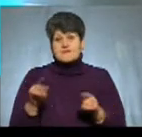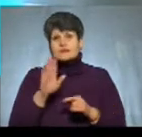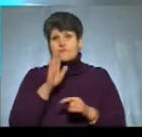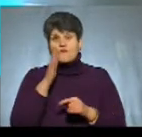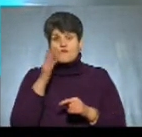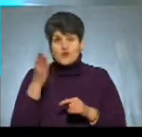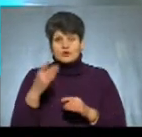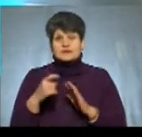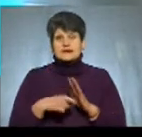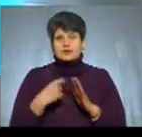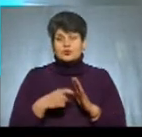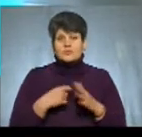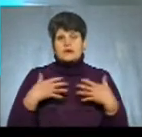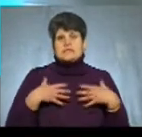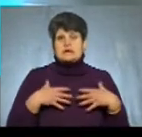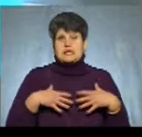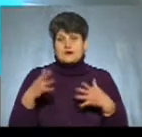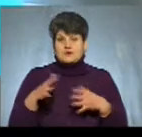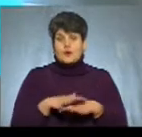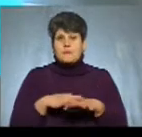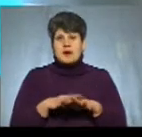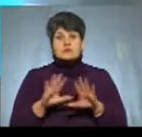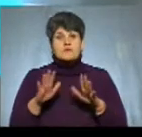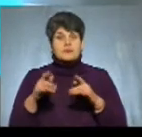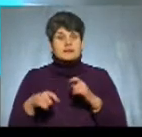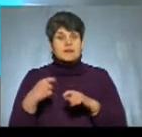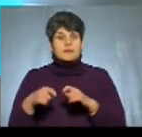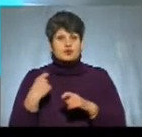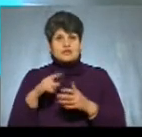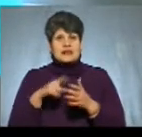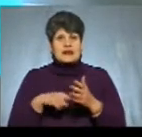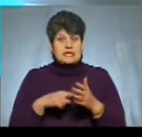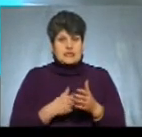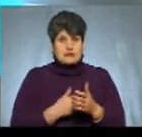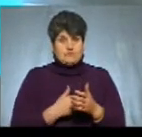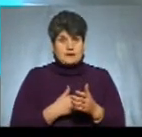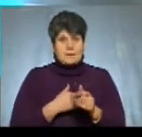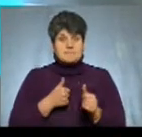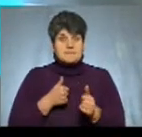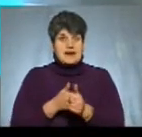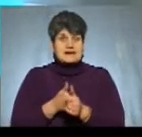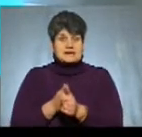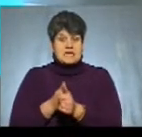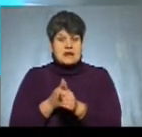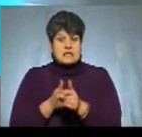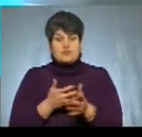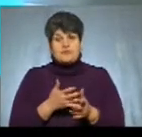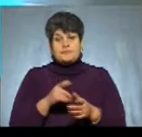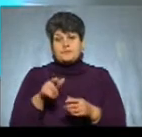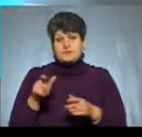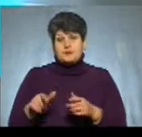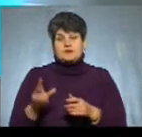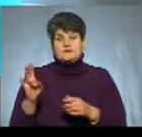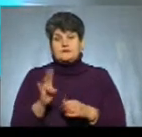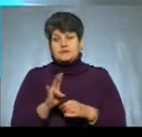на Донбасі і на Криму масові випадки порушення релігійної свободи, переслідування як мирян, так і духовенства